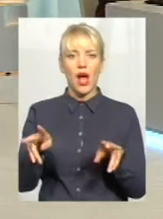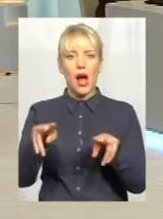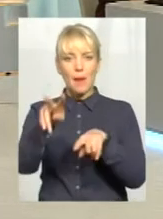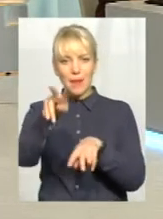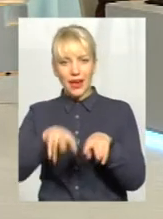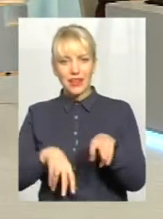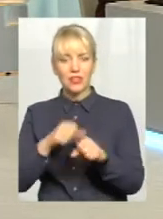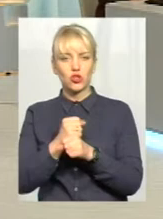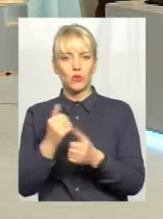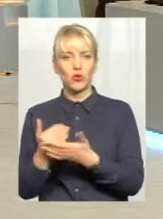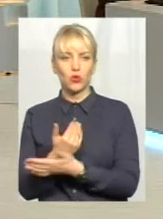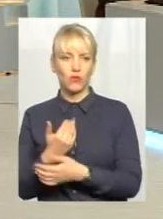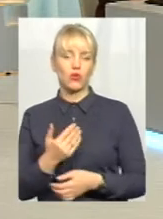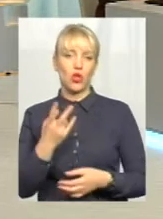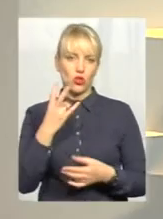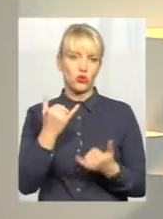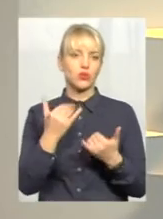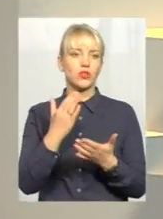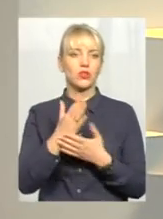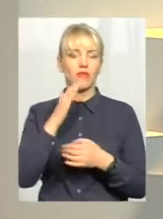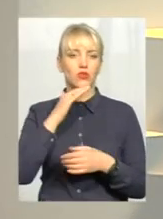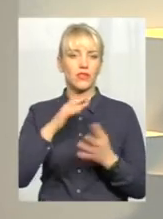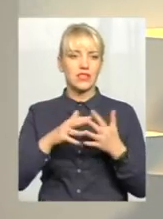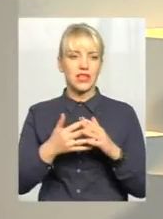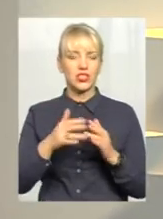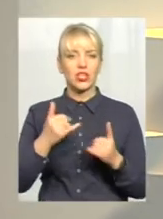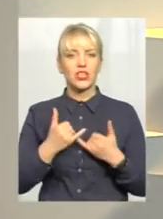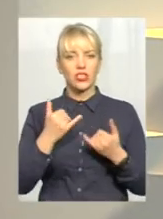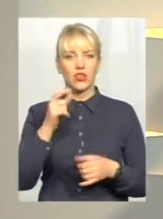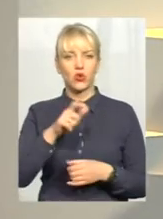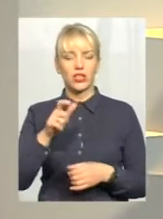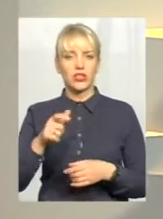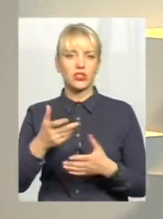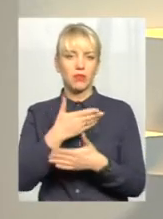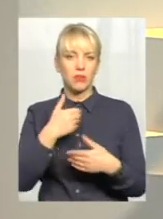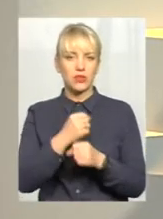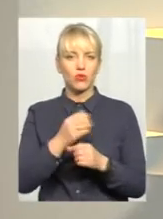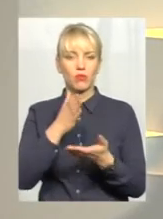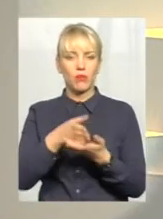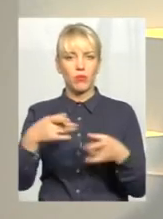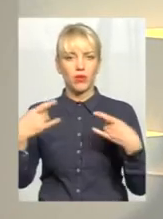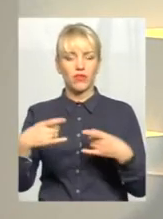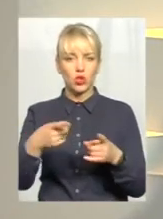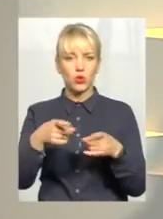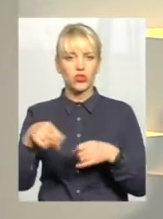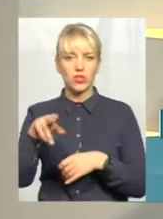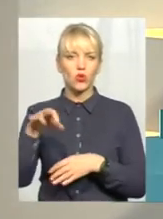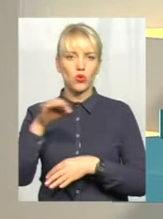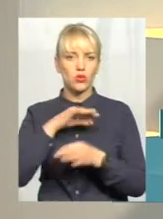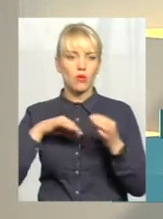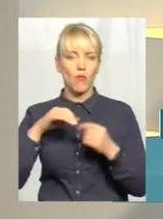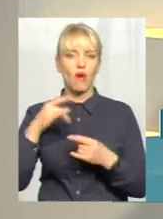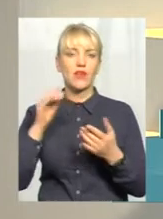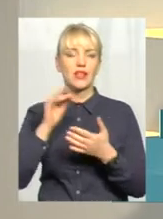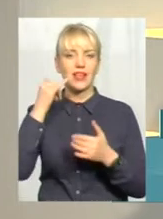на сьогоднішній день мають водогін поселищу. Шановні глядачі, я нагадаю, ми працюємо в прямому ефірі, долучайтесь до розмови, телефонуйте,